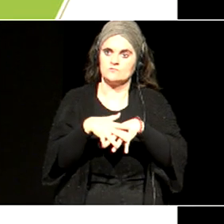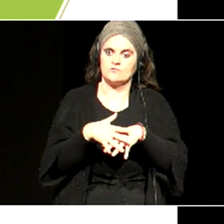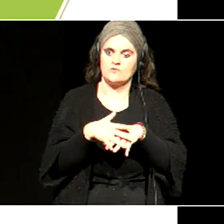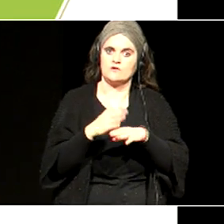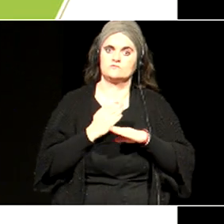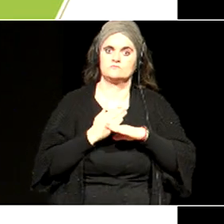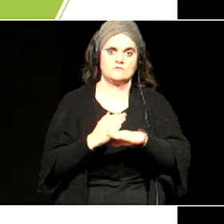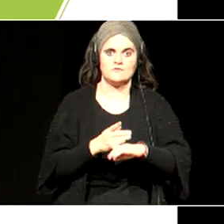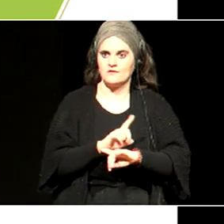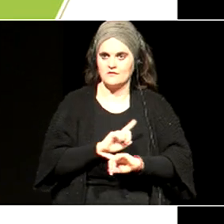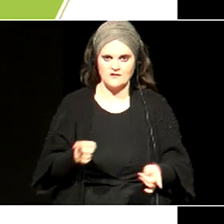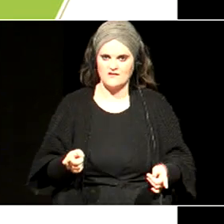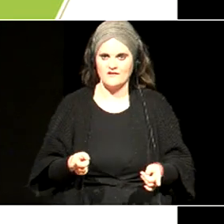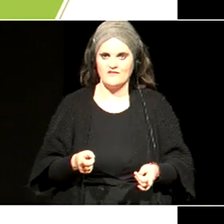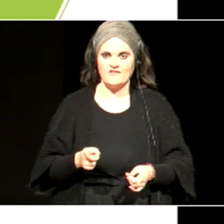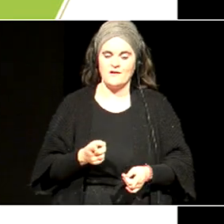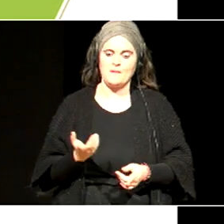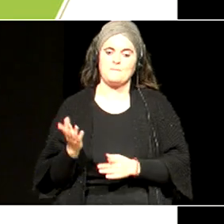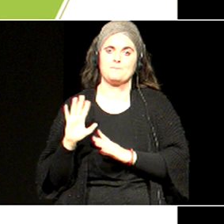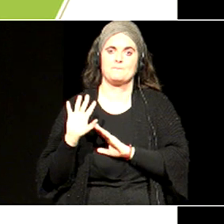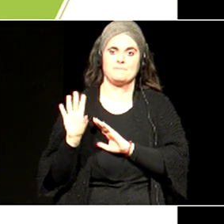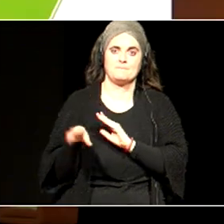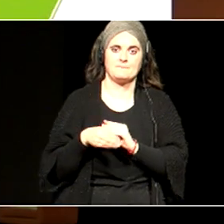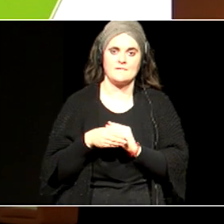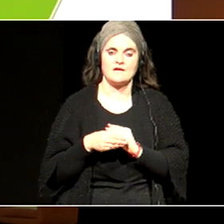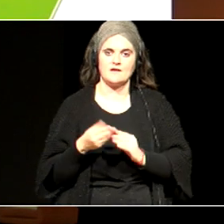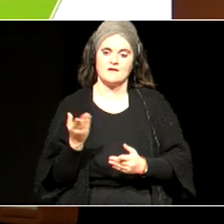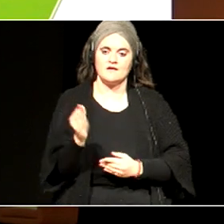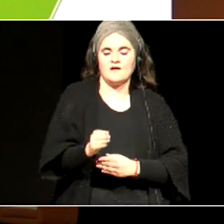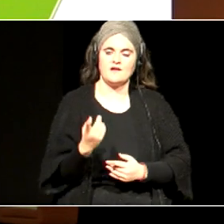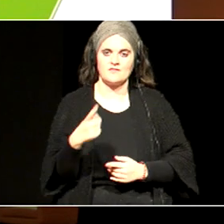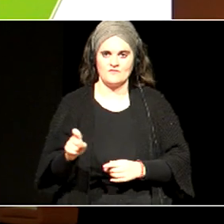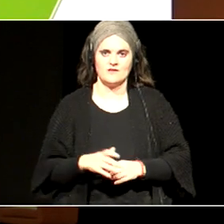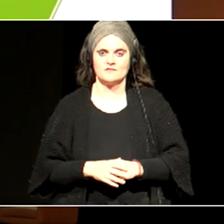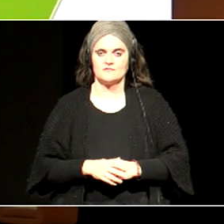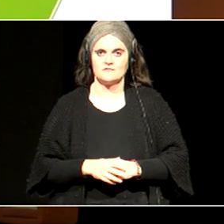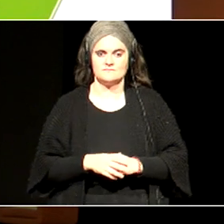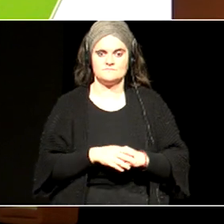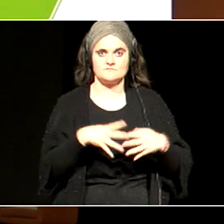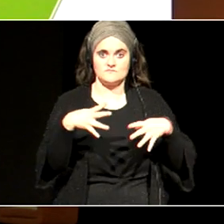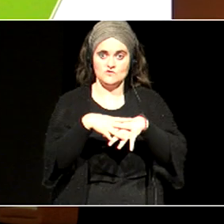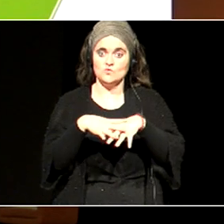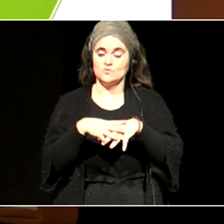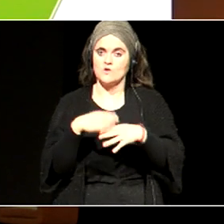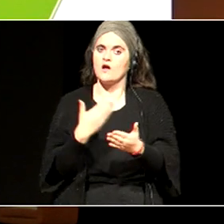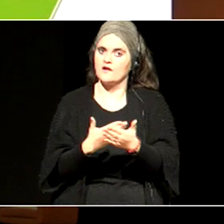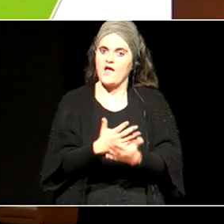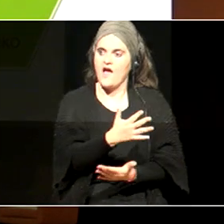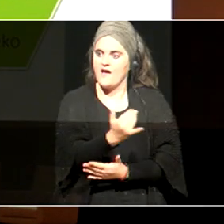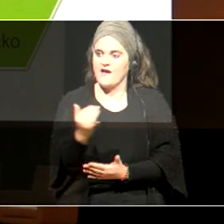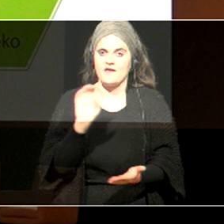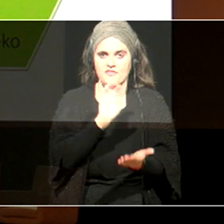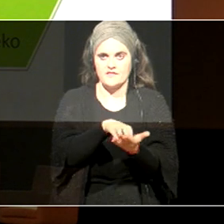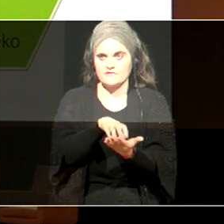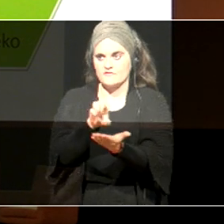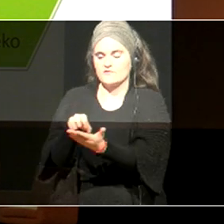zentzua eman behar zaio, baina hori, bai, beti, bermatu behar dugu, egitura hoiek, ikastetxetan daudela, ikastetxetan, eta